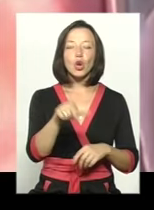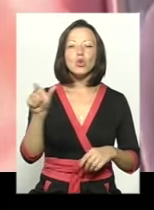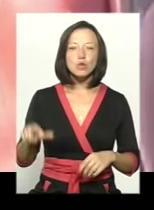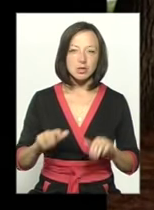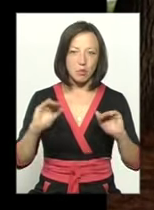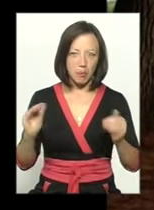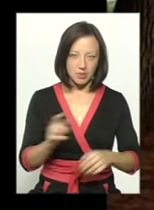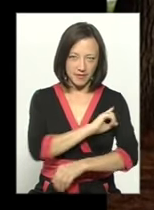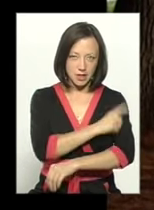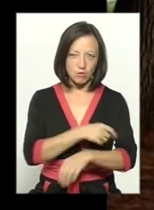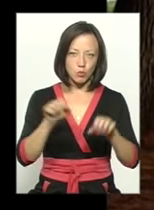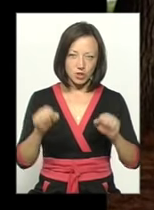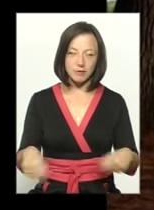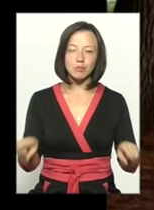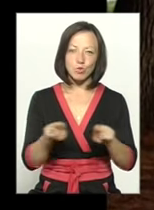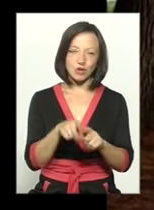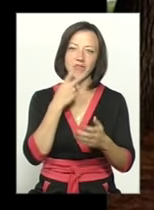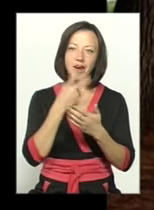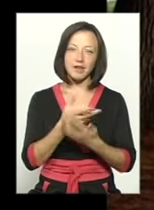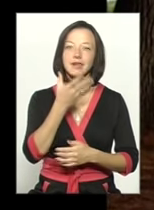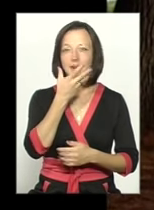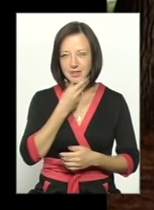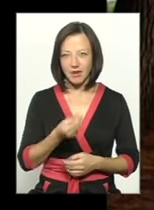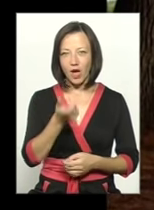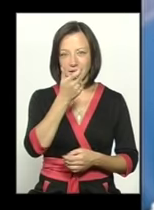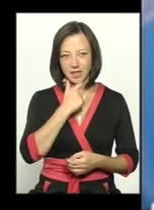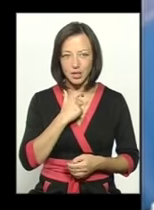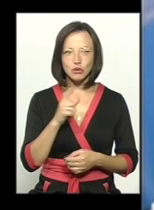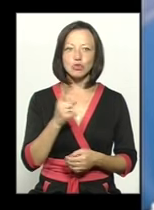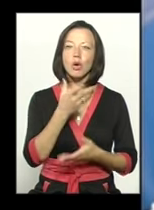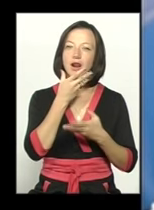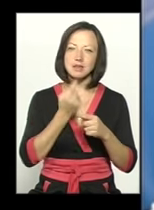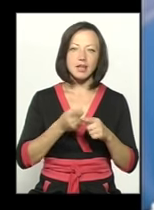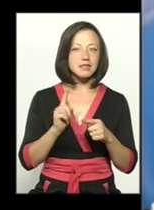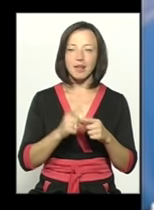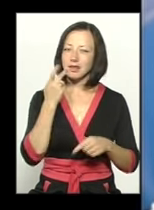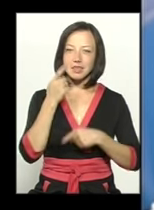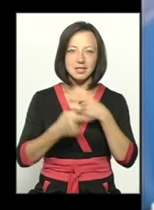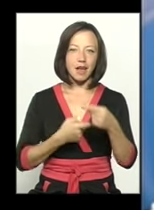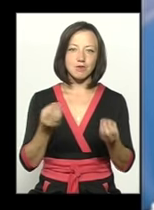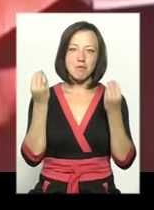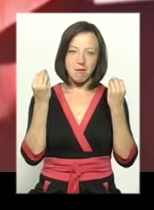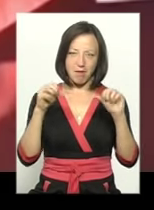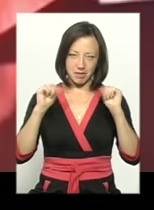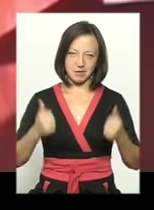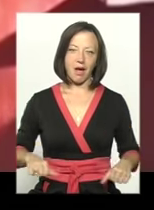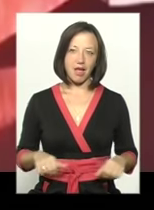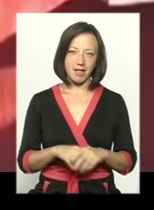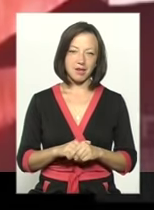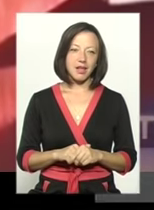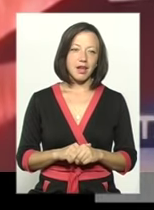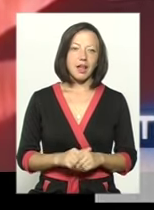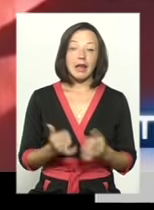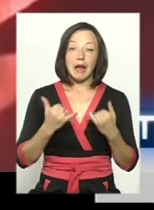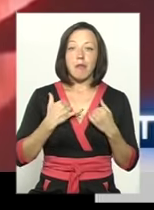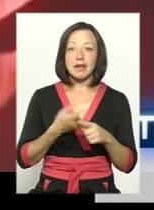обмеженими можливостями теж можуть виглядати красиво та естетично. І що краса – це не завжди барбі-стайл. Для мене цей